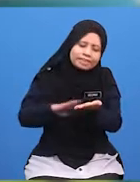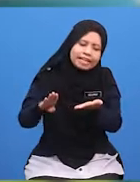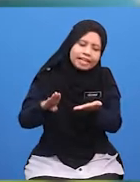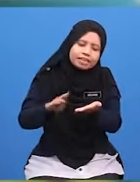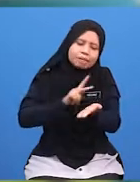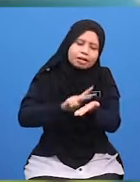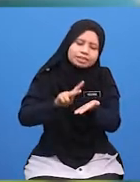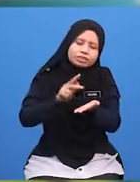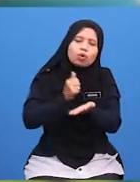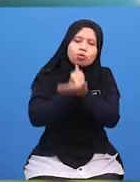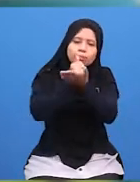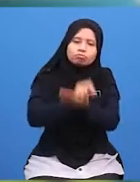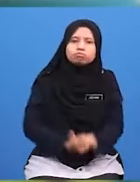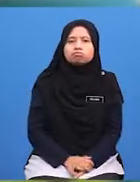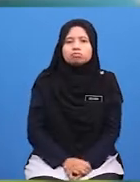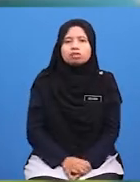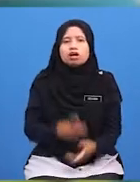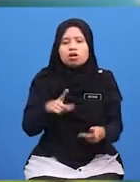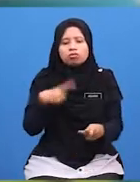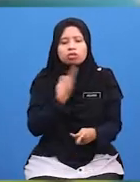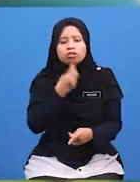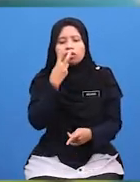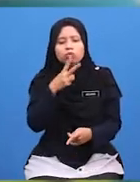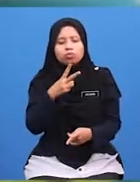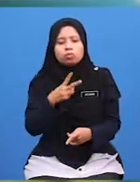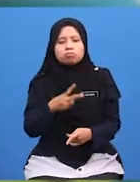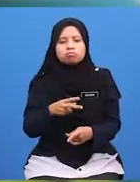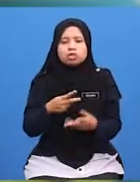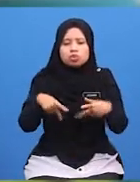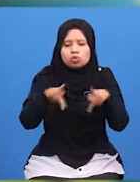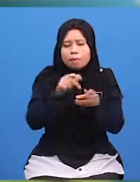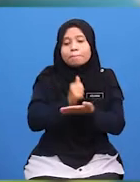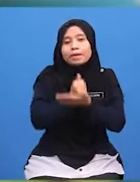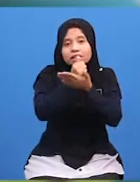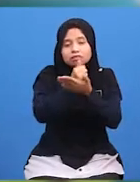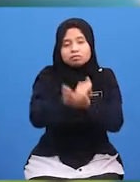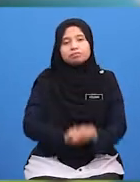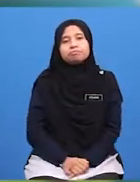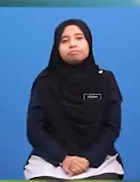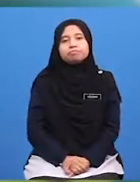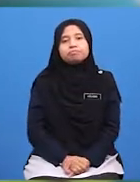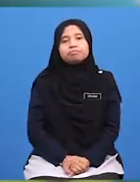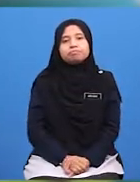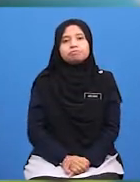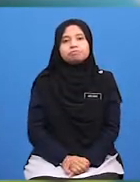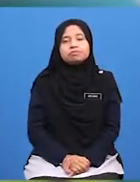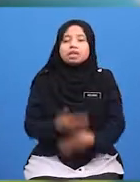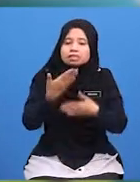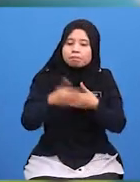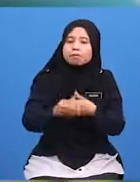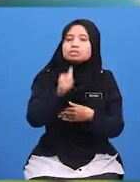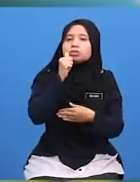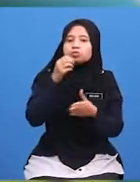Tuan rumah Sekiranya Kita Lihat Mereka Perlukan Bantuan Selepas